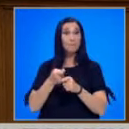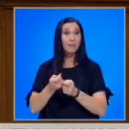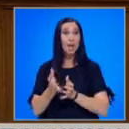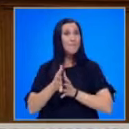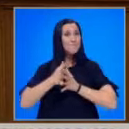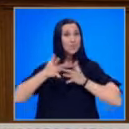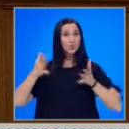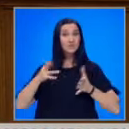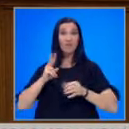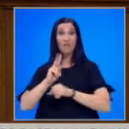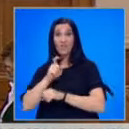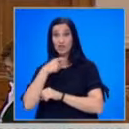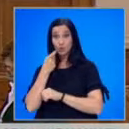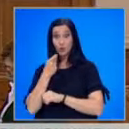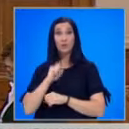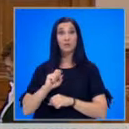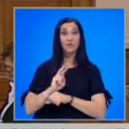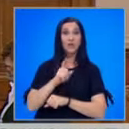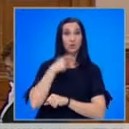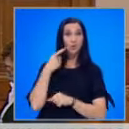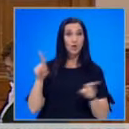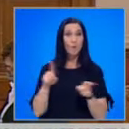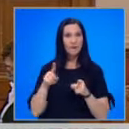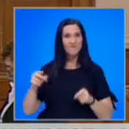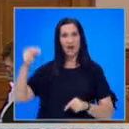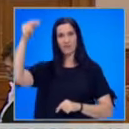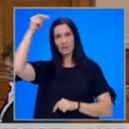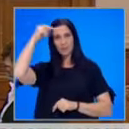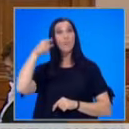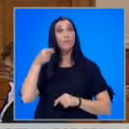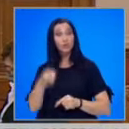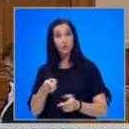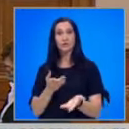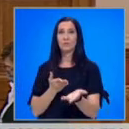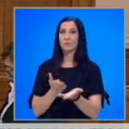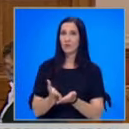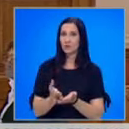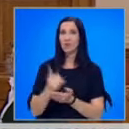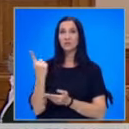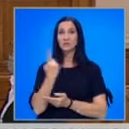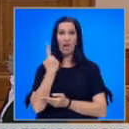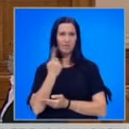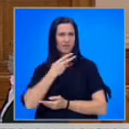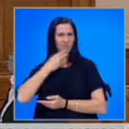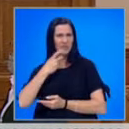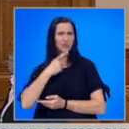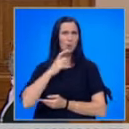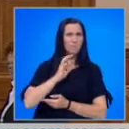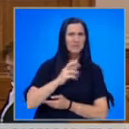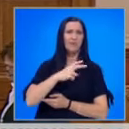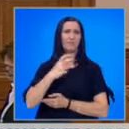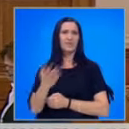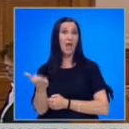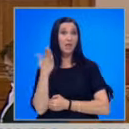мнозинства 12 години. И 12 години управлявахте България по този начин, с едни 200, 150, 200